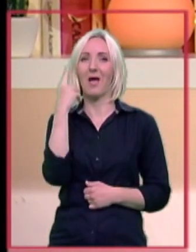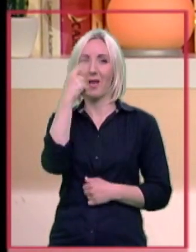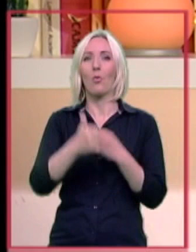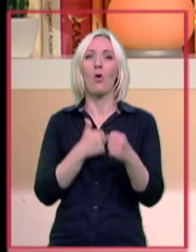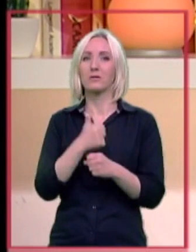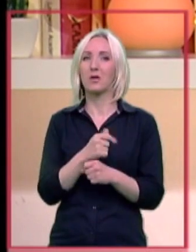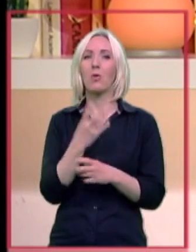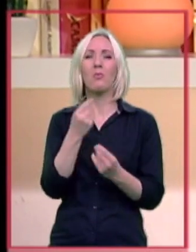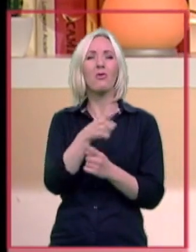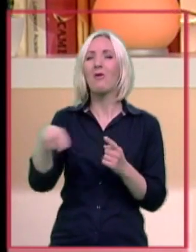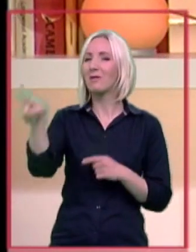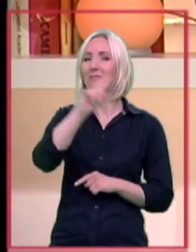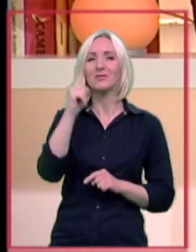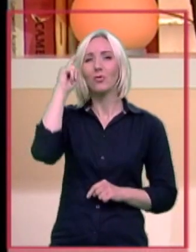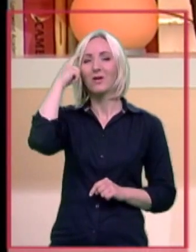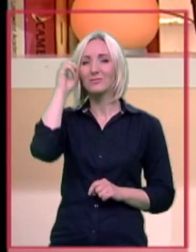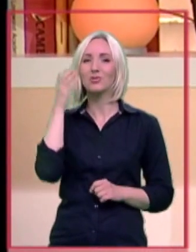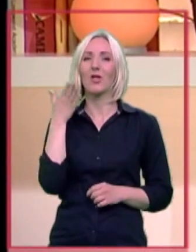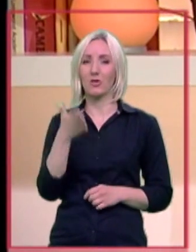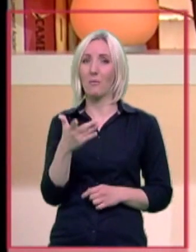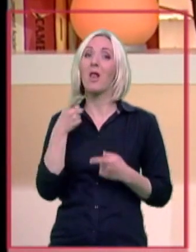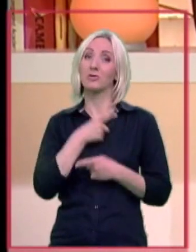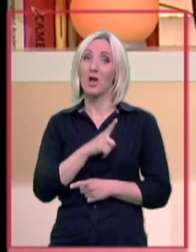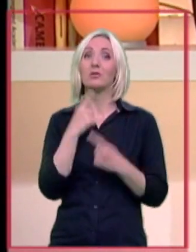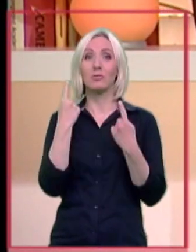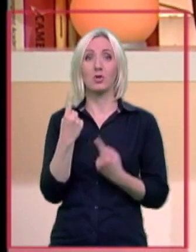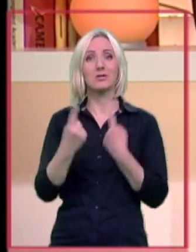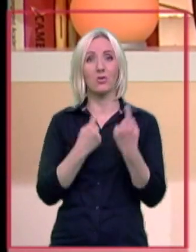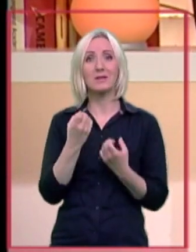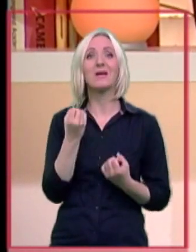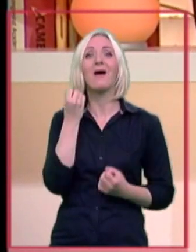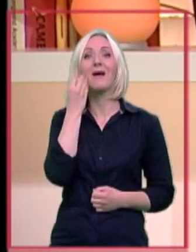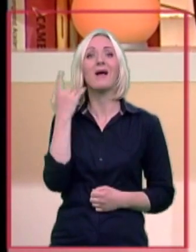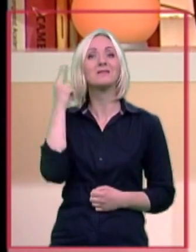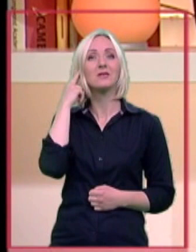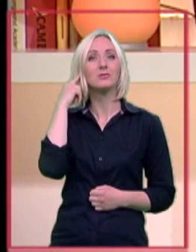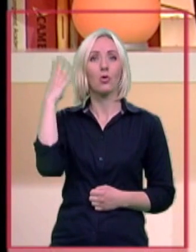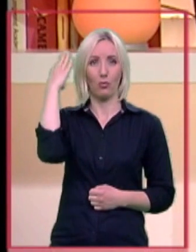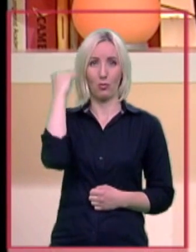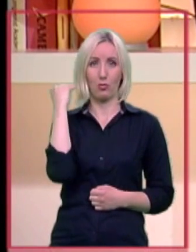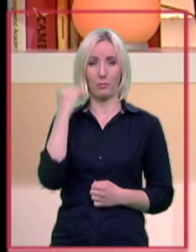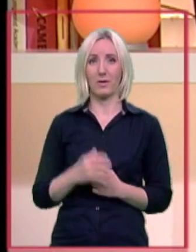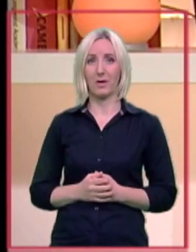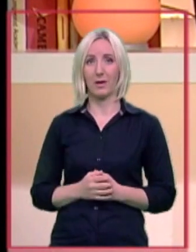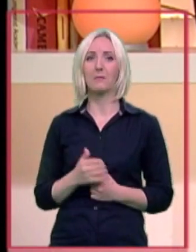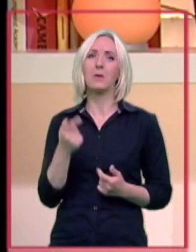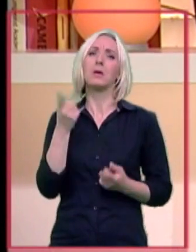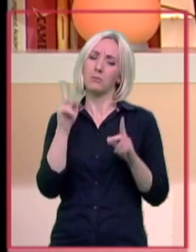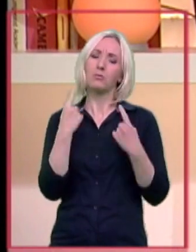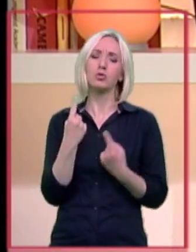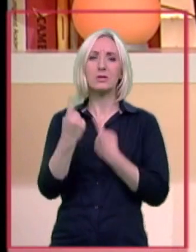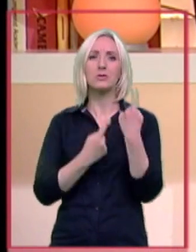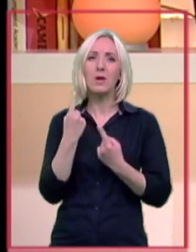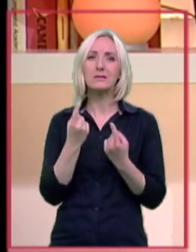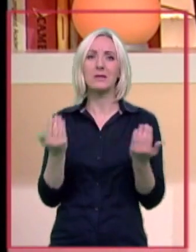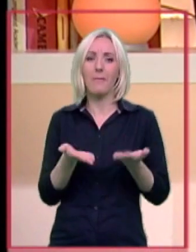od nas nikada nisu razmišljali o tome, a nažalost postoje situacije kada se sluh ubi. Naravno i one situacije kada se beba rodi i ne